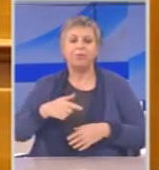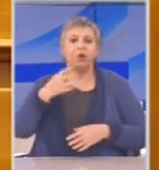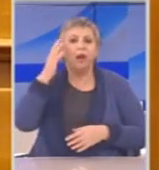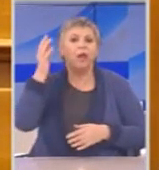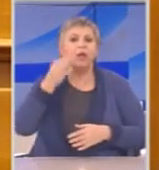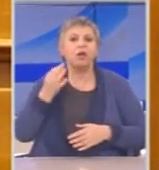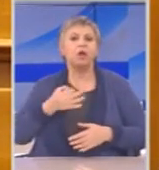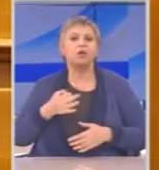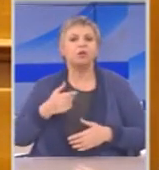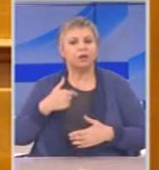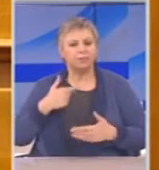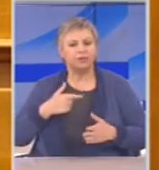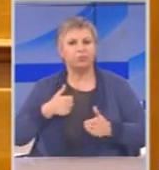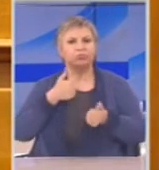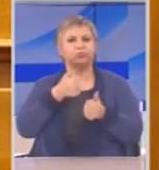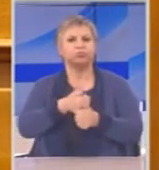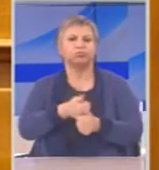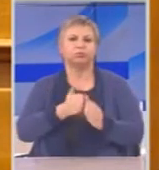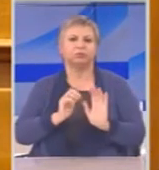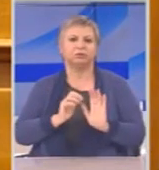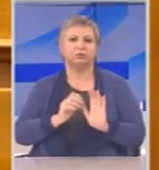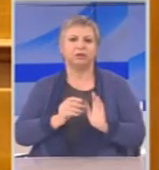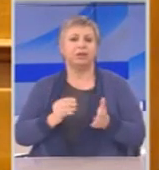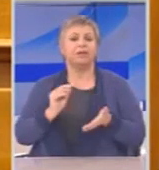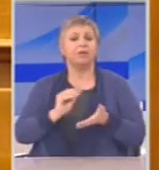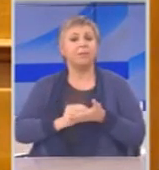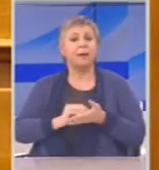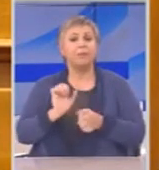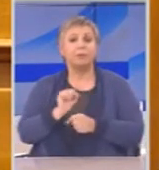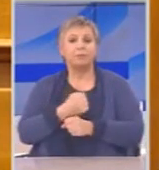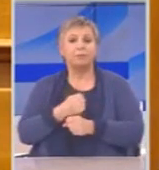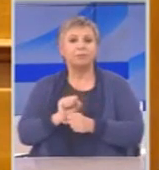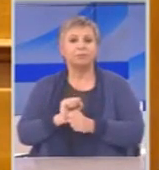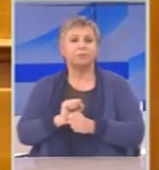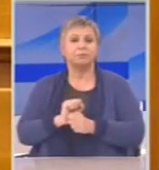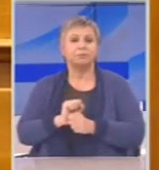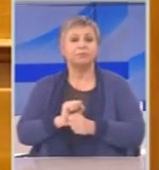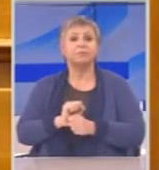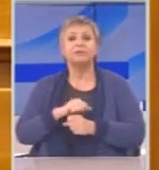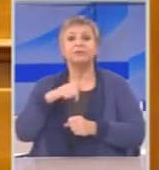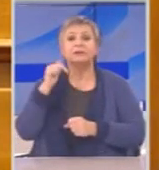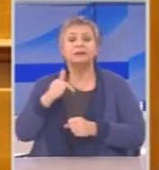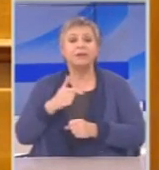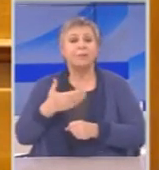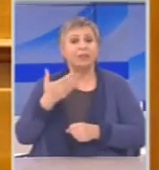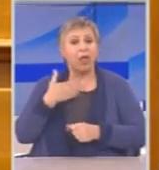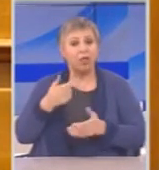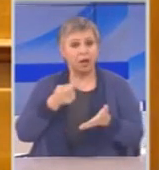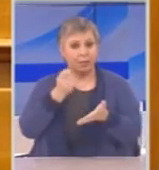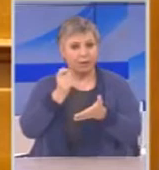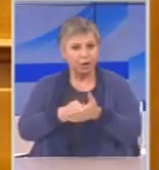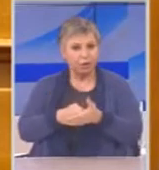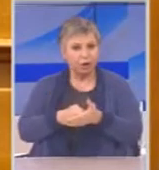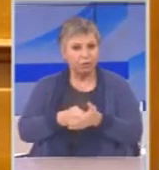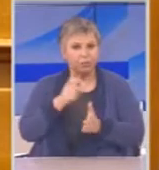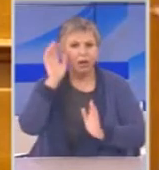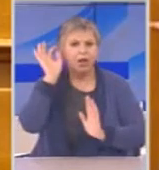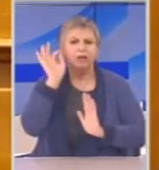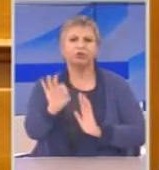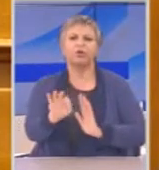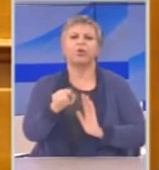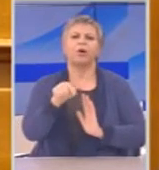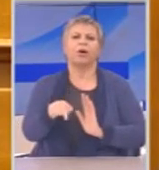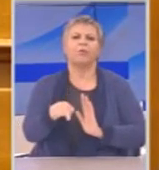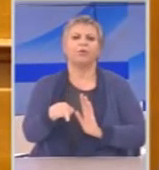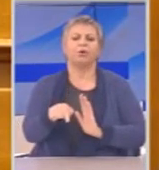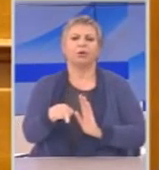επιμένουμε σε συμβάσεις όπου στοχεύσουμε για εξοπλισμούς και όχι να αγοράσουμε εξοπλισμούς